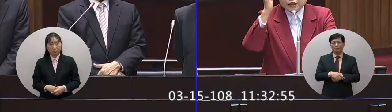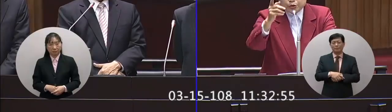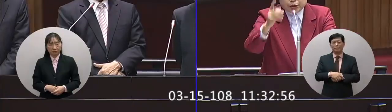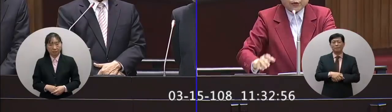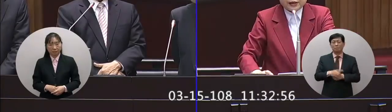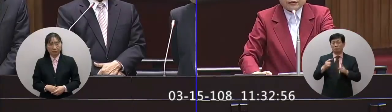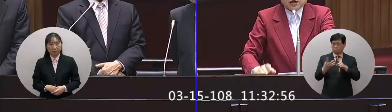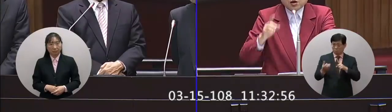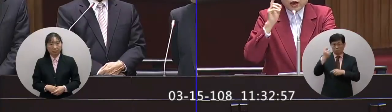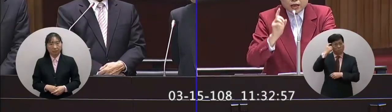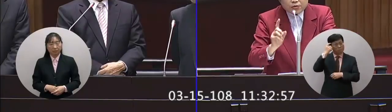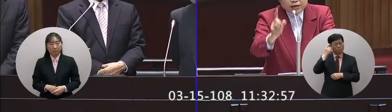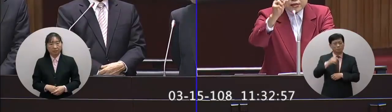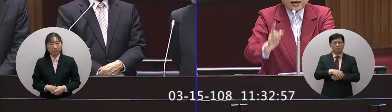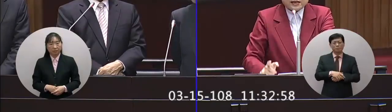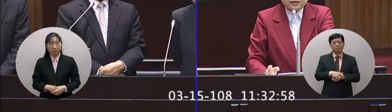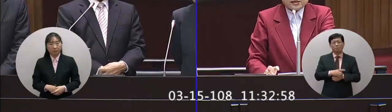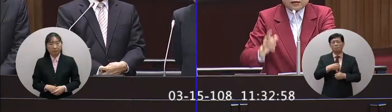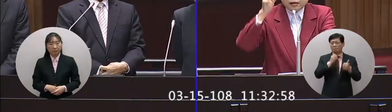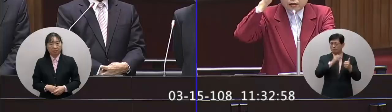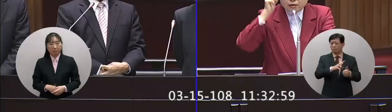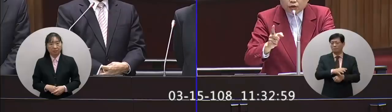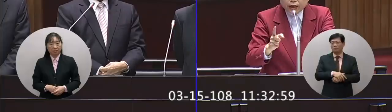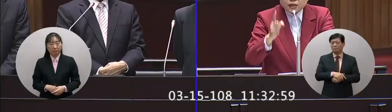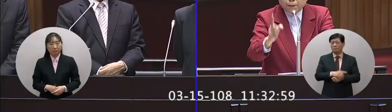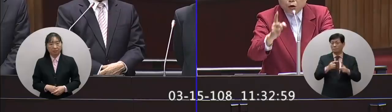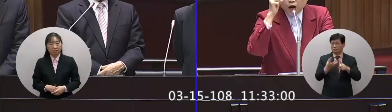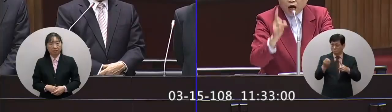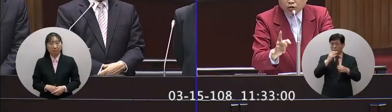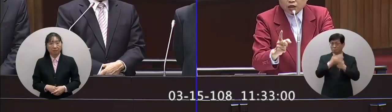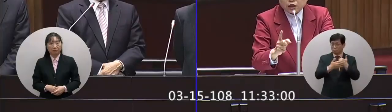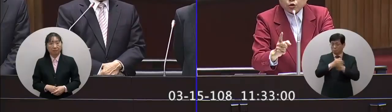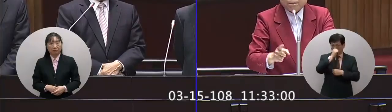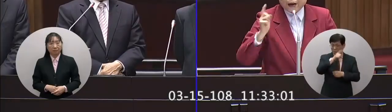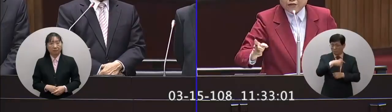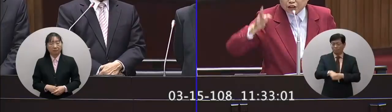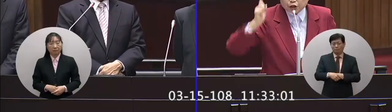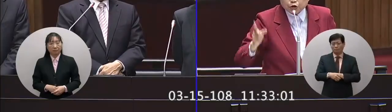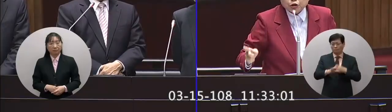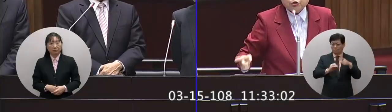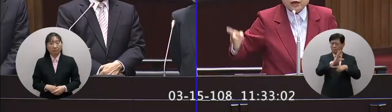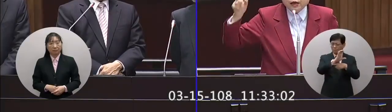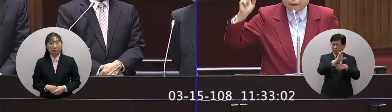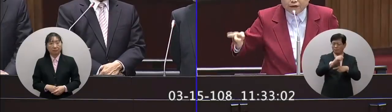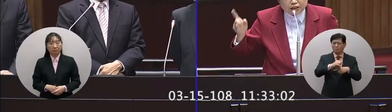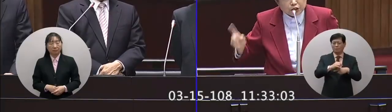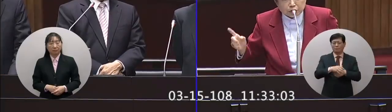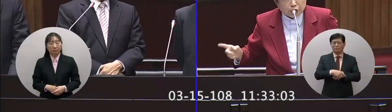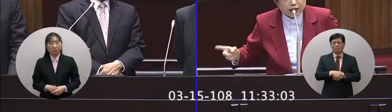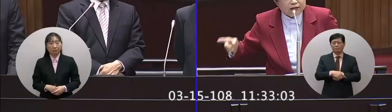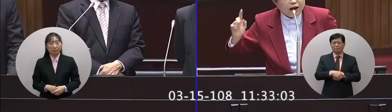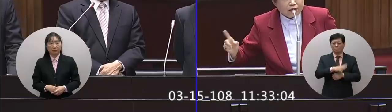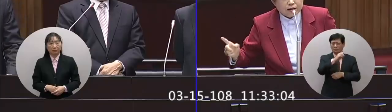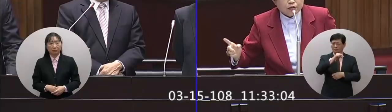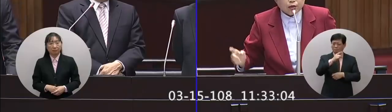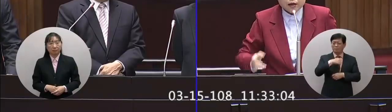所謂人權的觀念我要跟院長講一件事情人權是保護好人的人權百分之九十九的百分